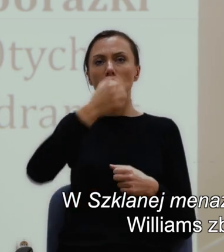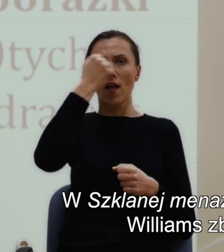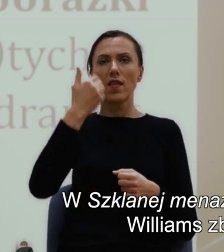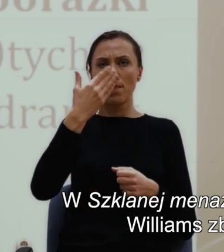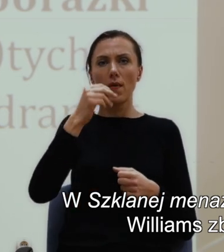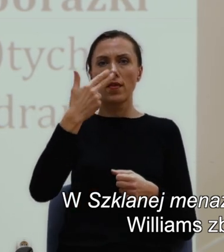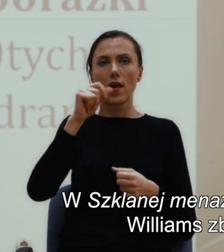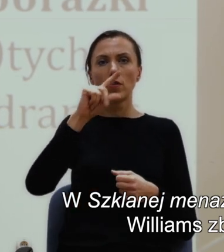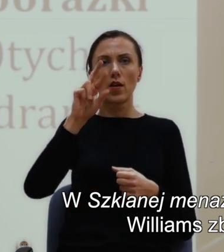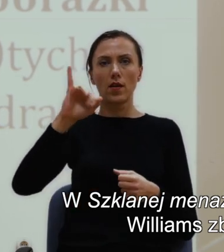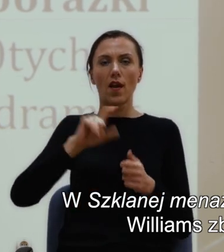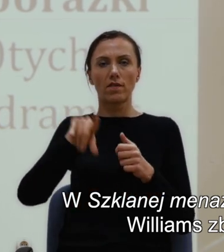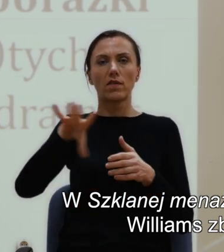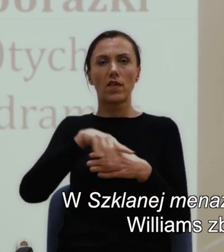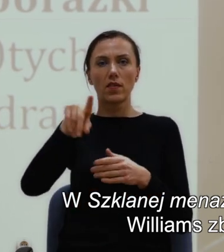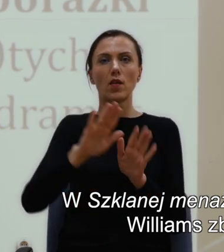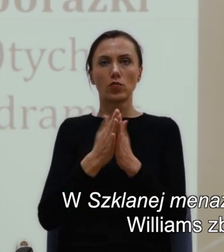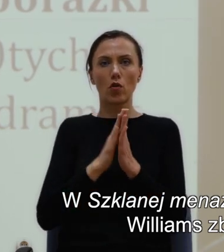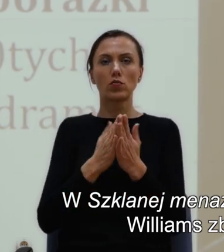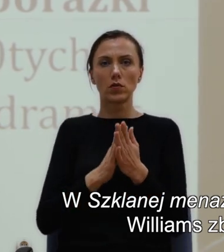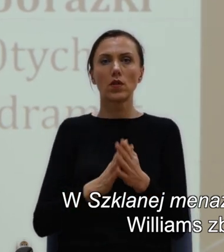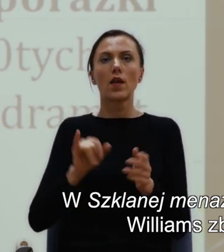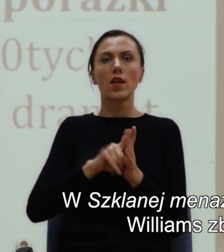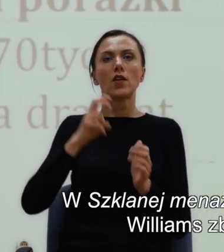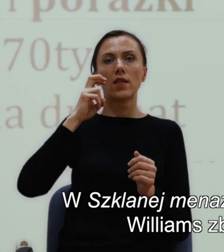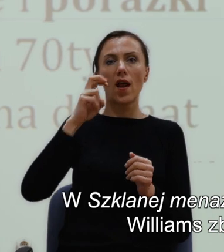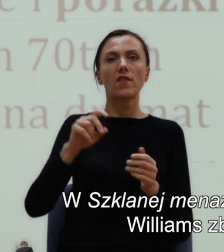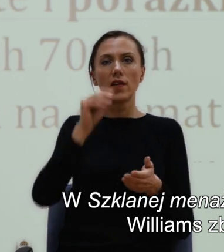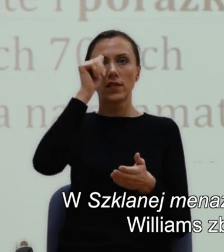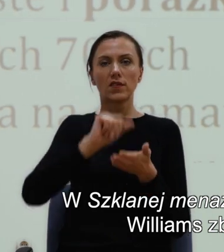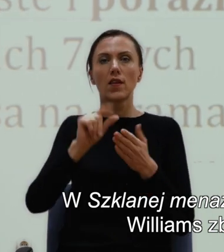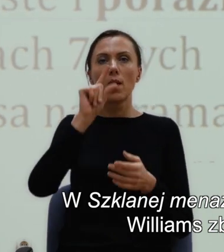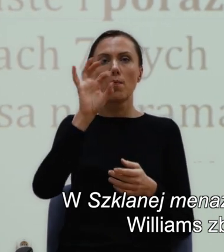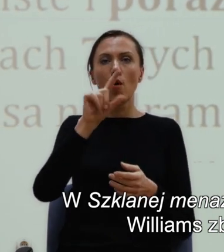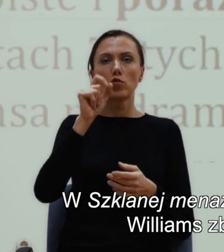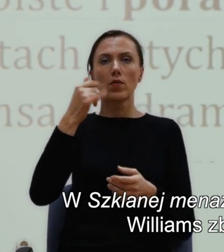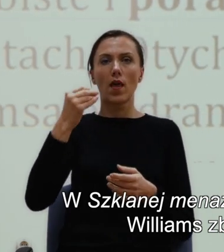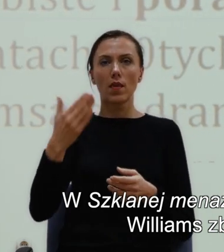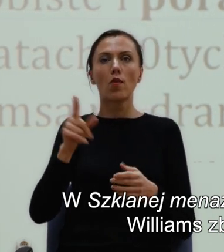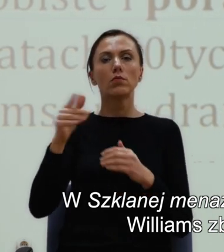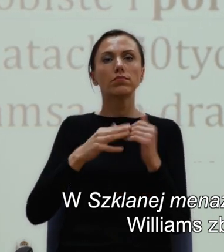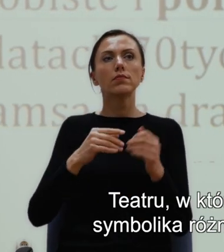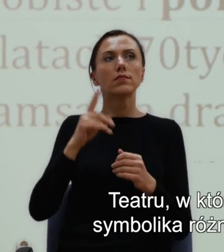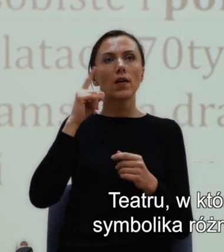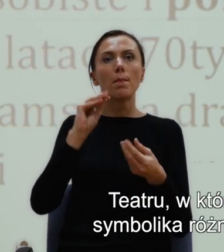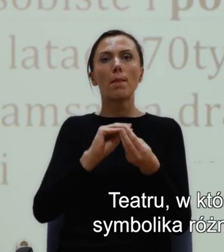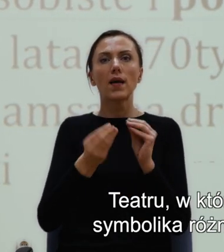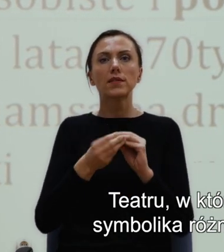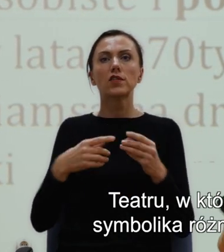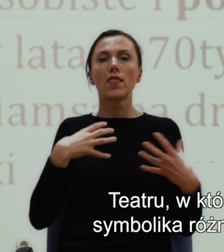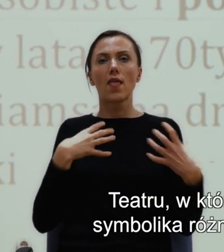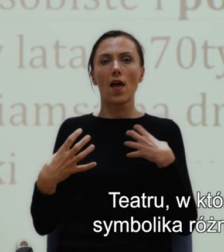tramwaju zwanym pożądaniem, Williams zbudował koncepcję plastycznego teatru. Teatru, w którym